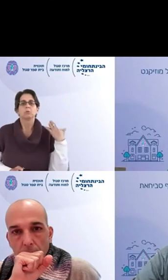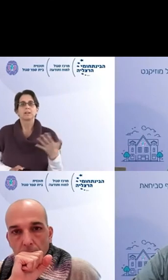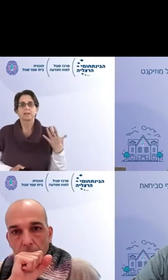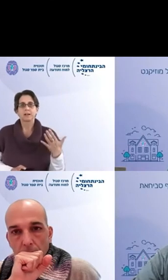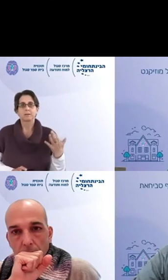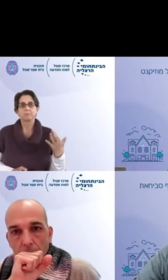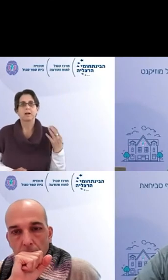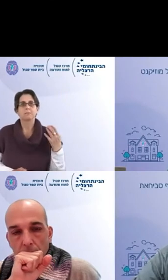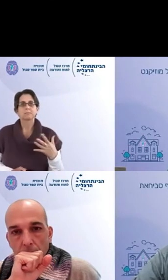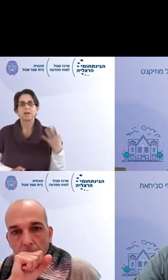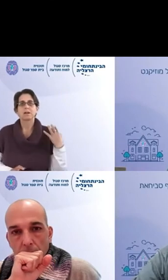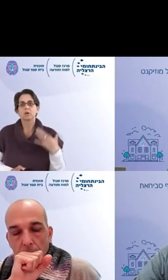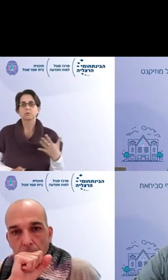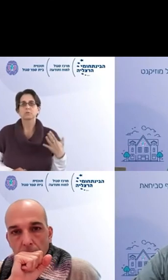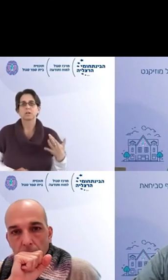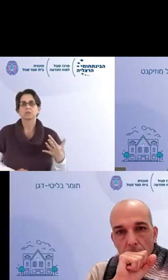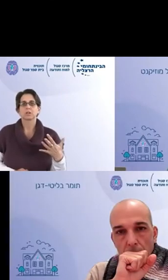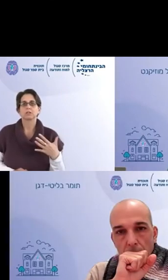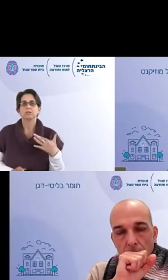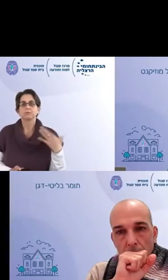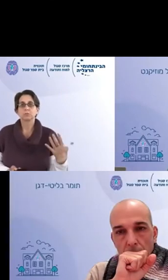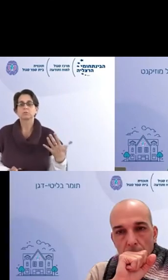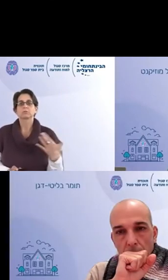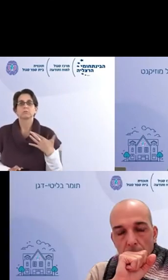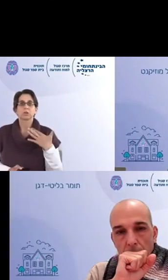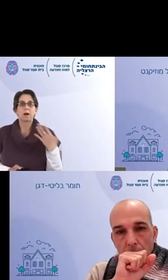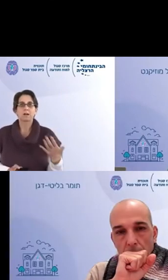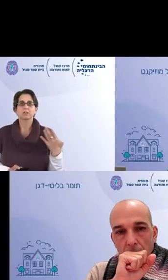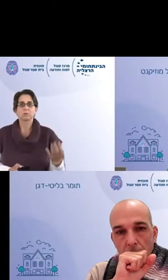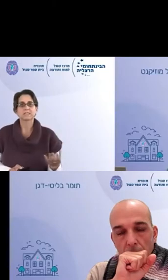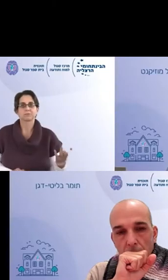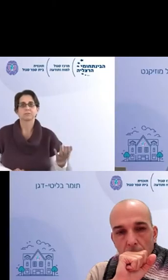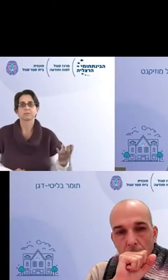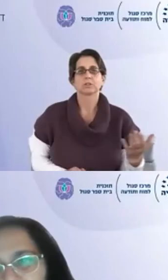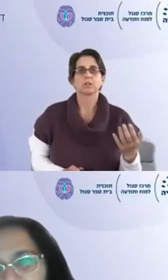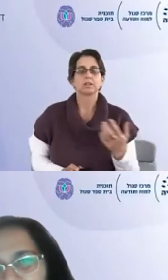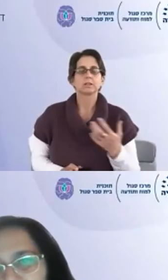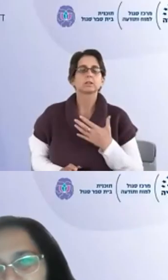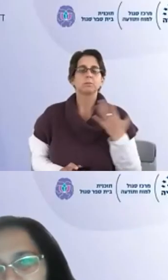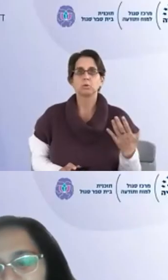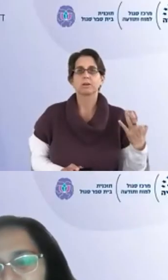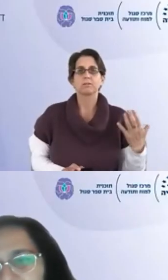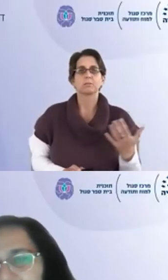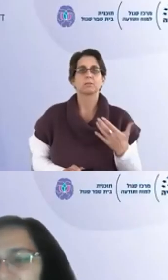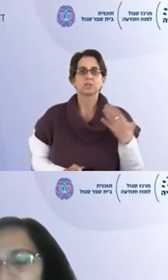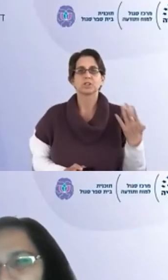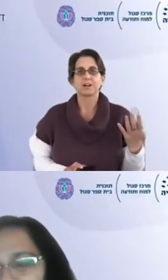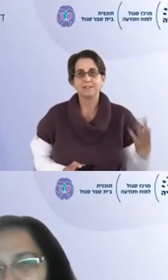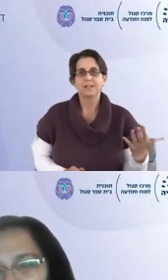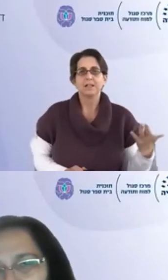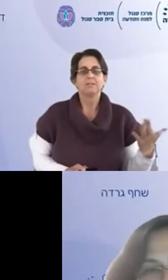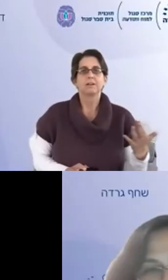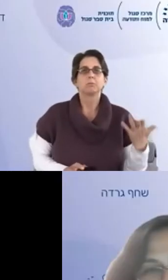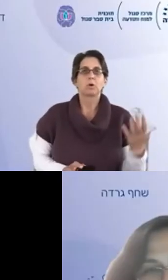מוטלת עליכם המשימה הלא פשוטה של ניווט של מערכת כמו בית ספר שהיא סופר מורכבת בימי